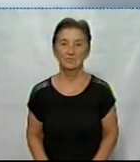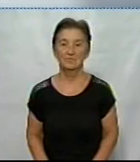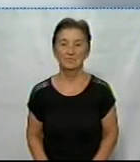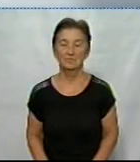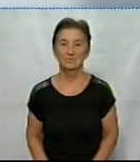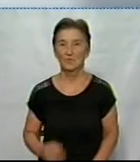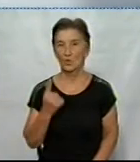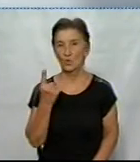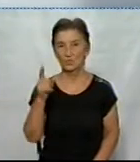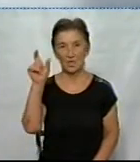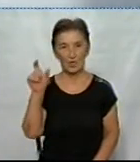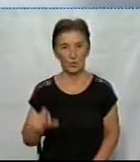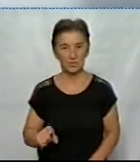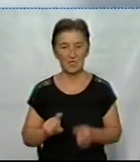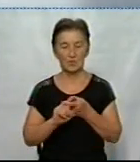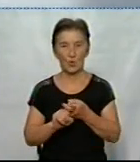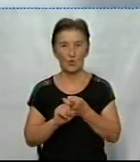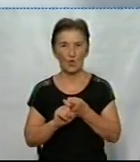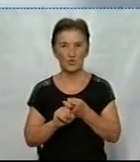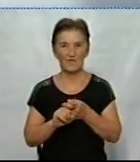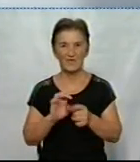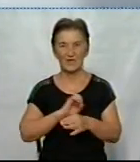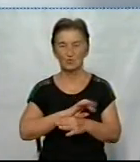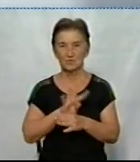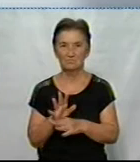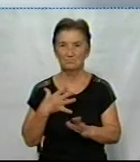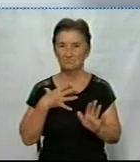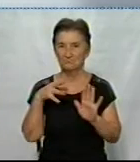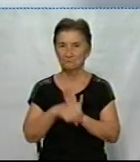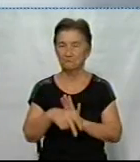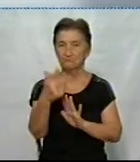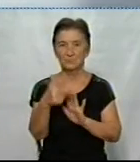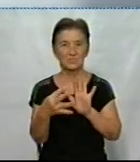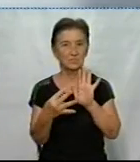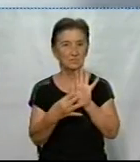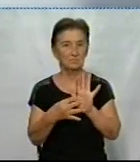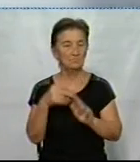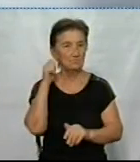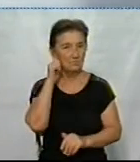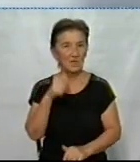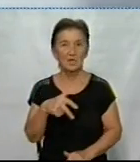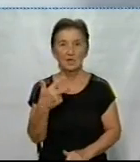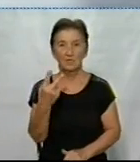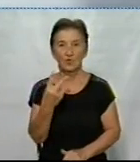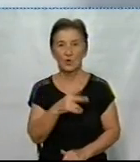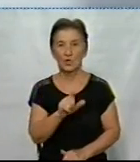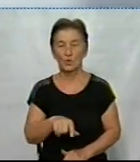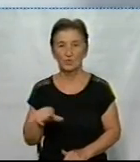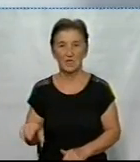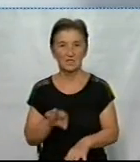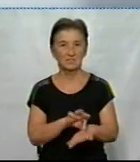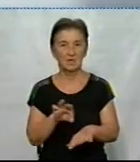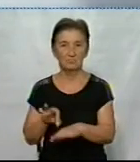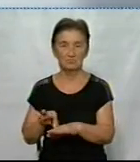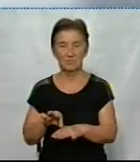Одна людина з коронавірусом померла за добу. Це 39-річна кропивничанка. Двоє людей захворіли. Це жінка і